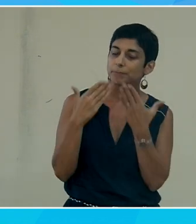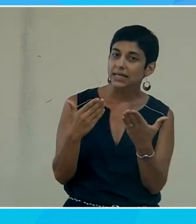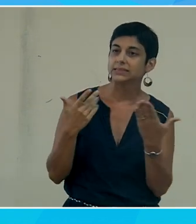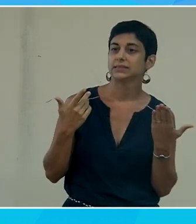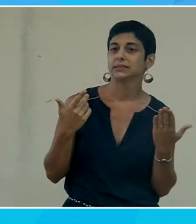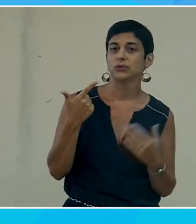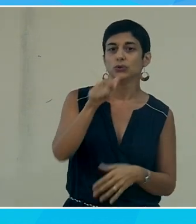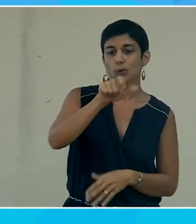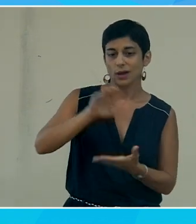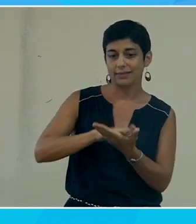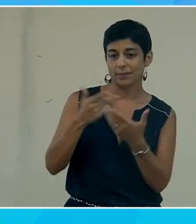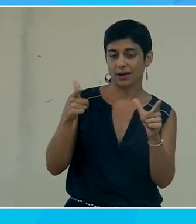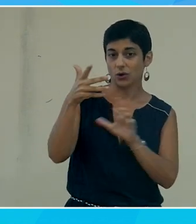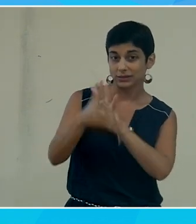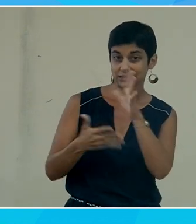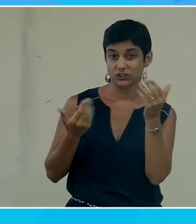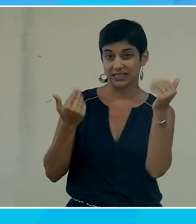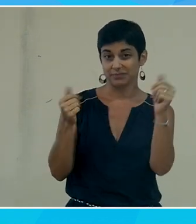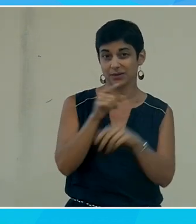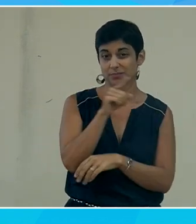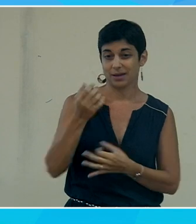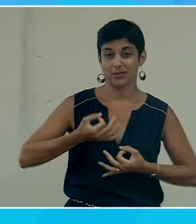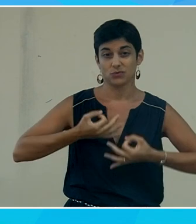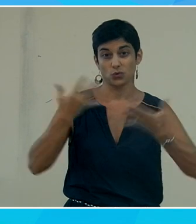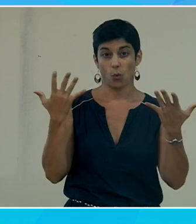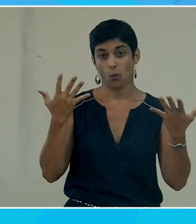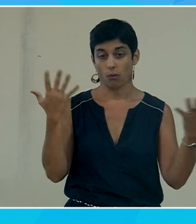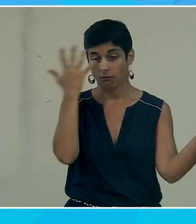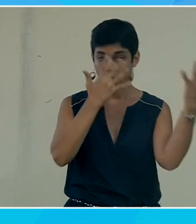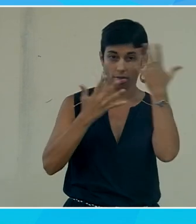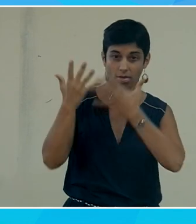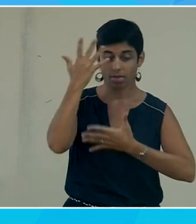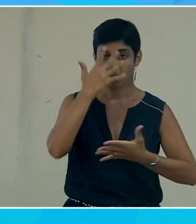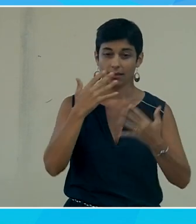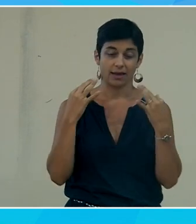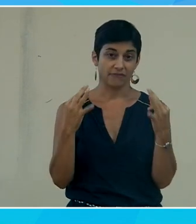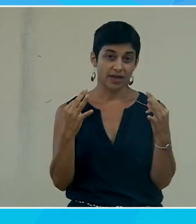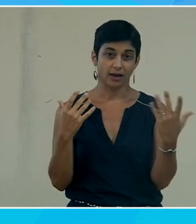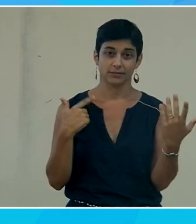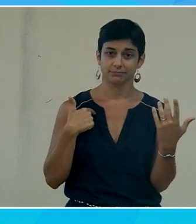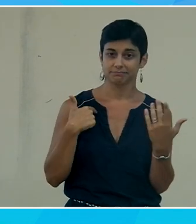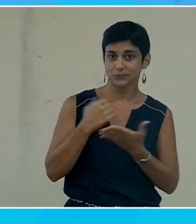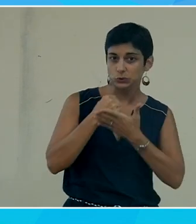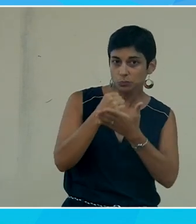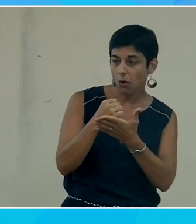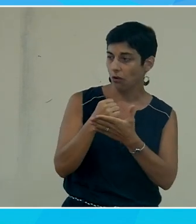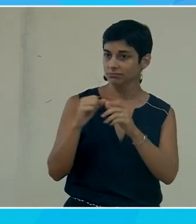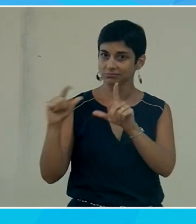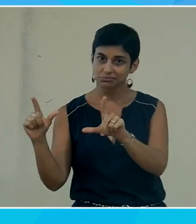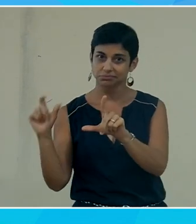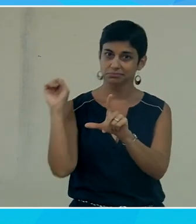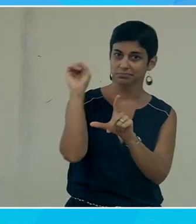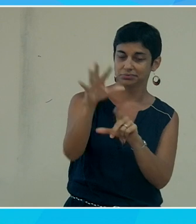aux deux interprètes à l'ASF qui j'espère n'ont pas été trop bousculés par le format de la conférence